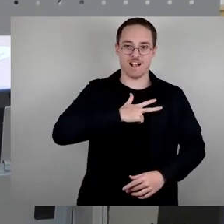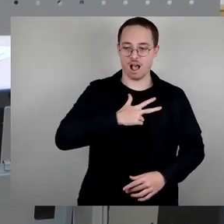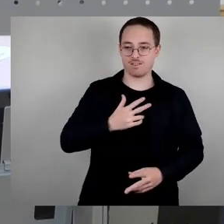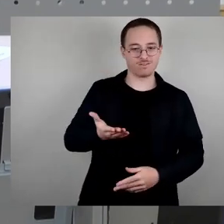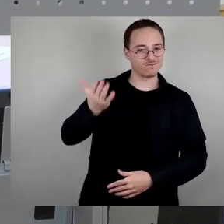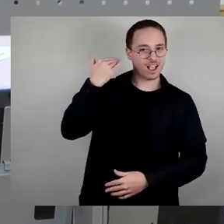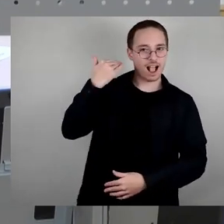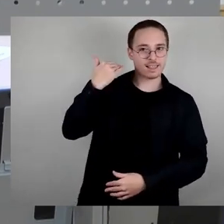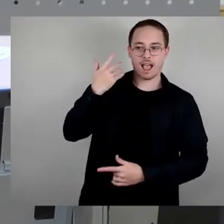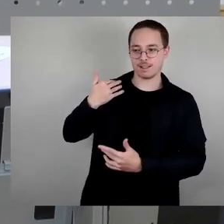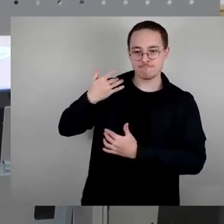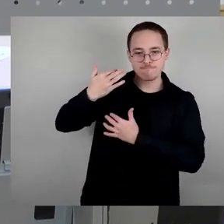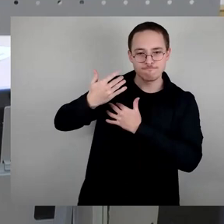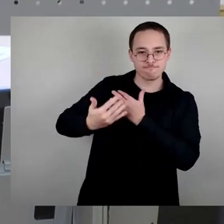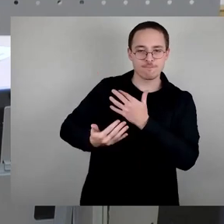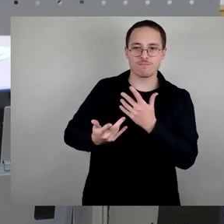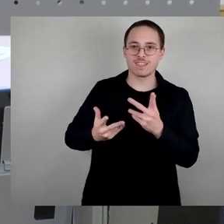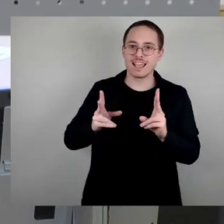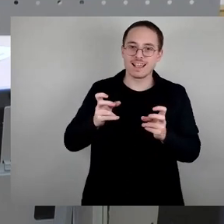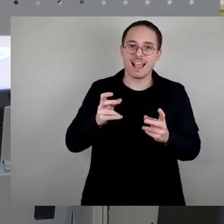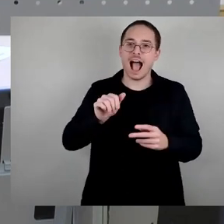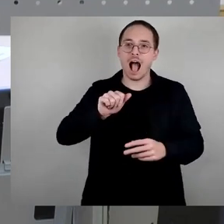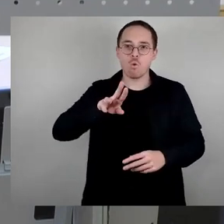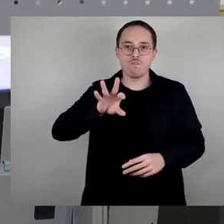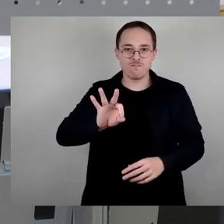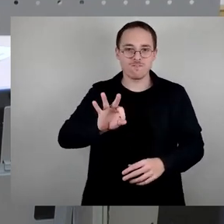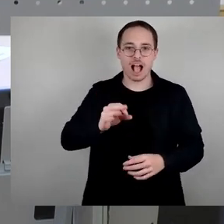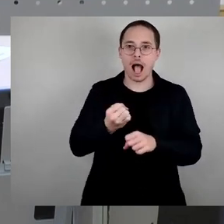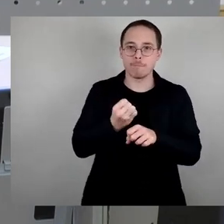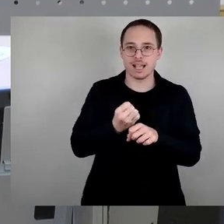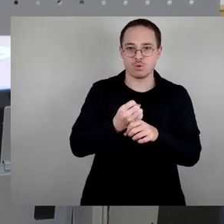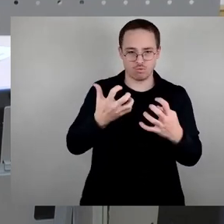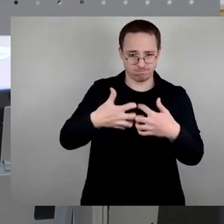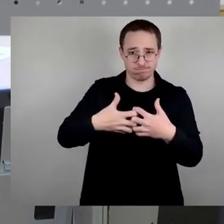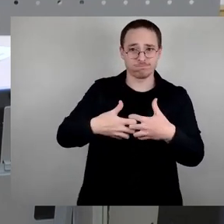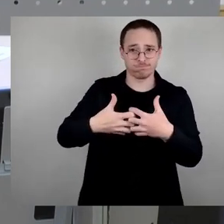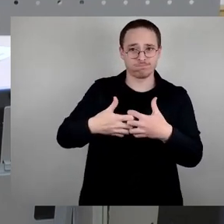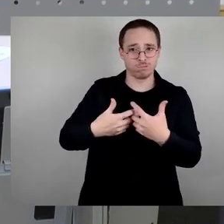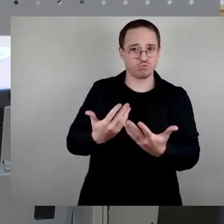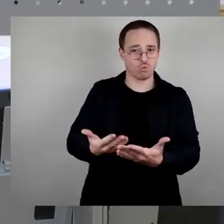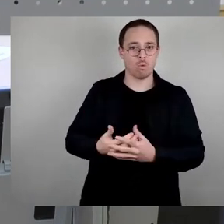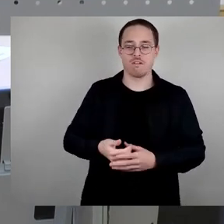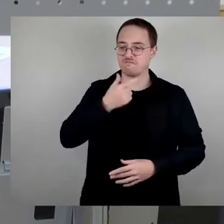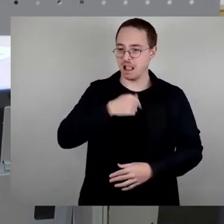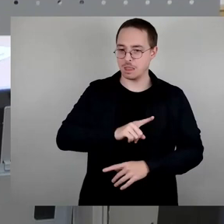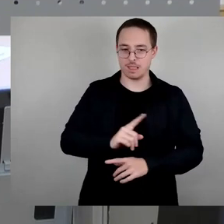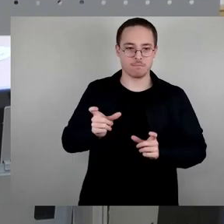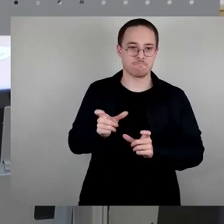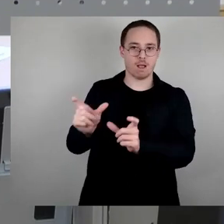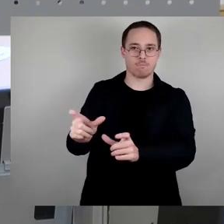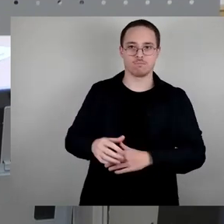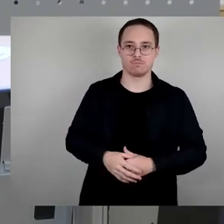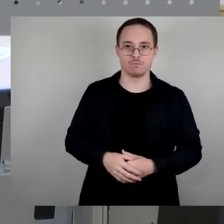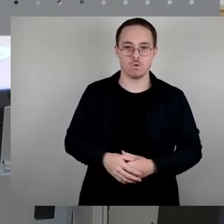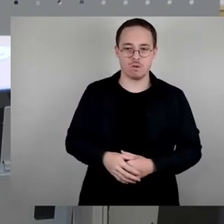dieser Stadt vor dem 13. Februar wird gescheut wie der Teufel das Eiwasser. Und so passieren dann Dinge, dass wir